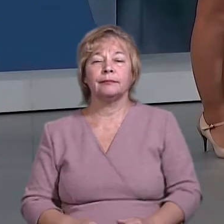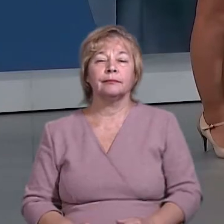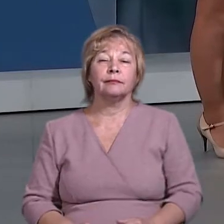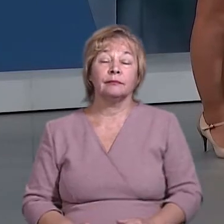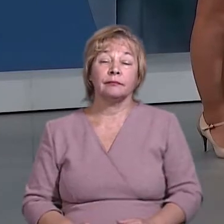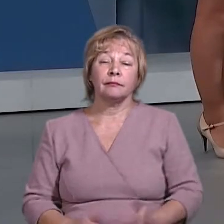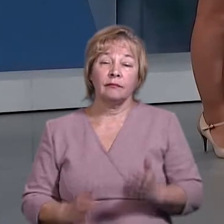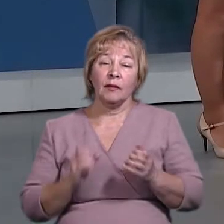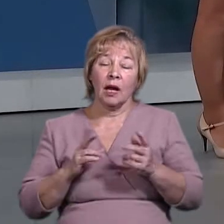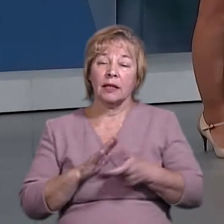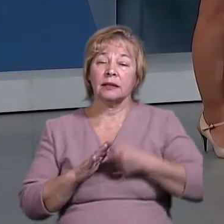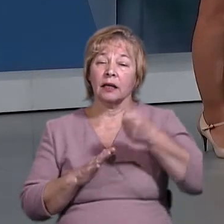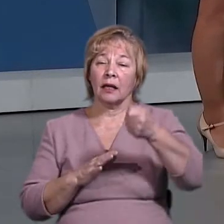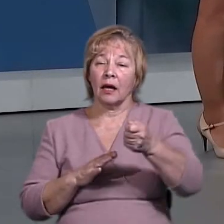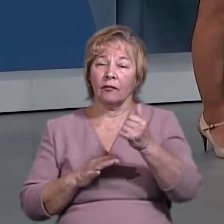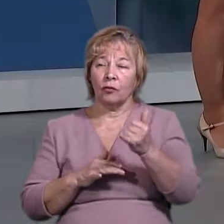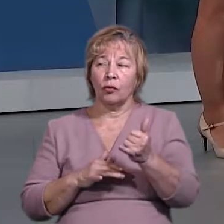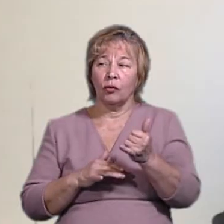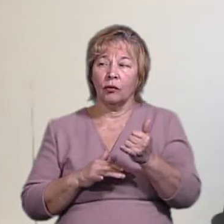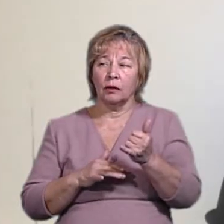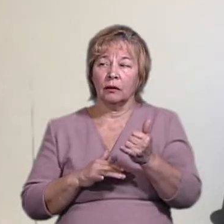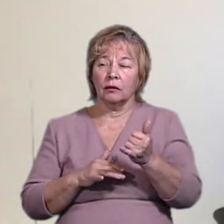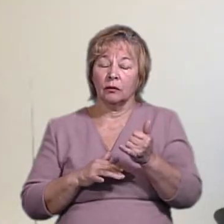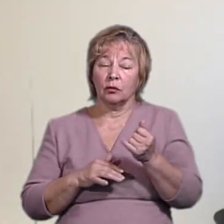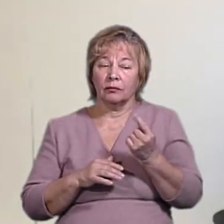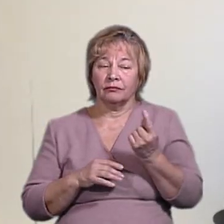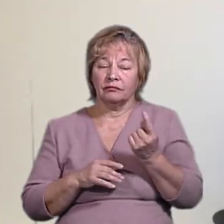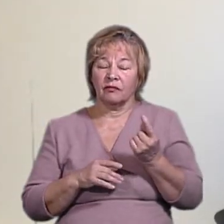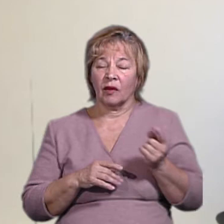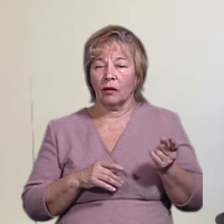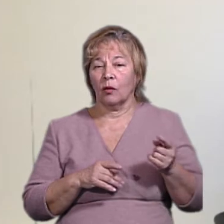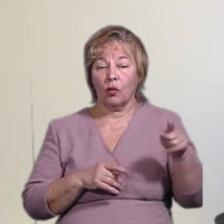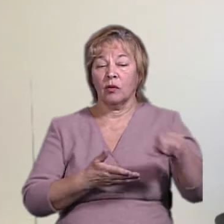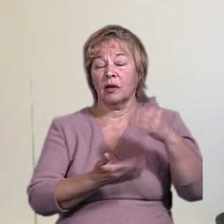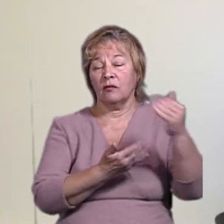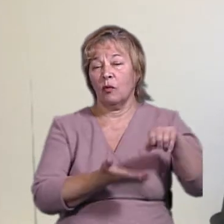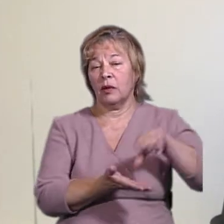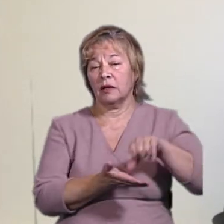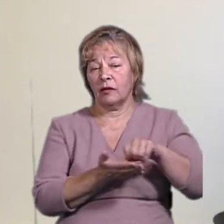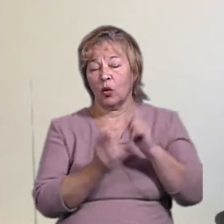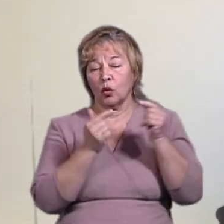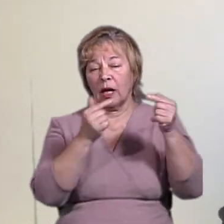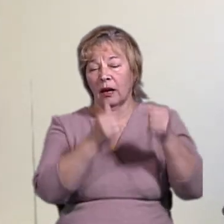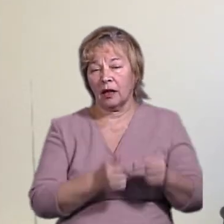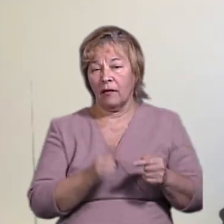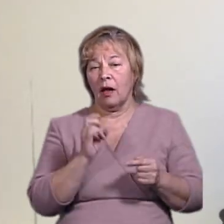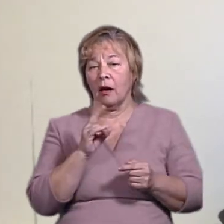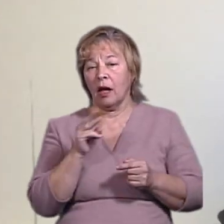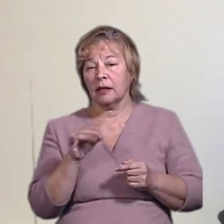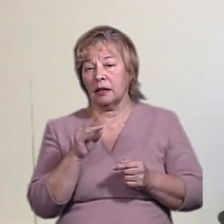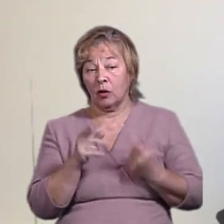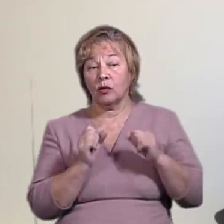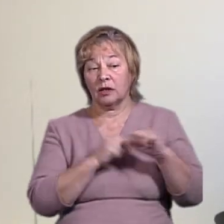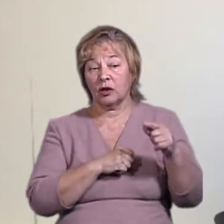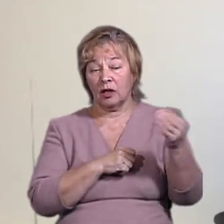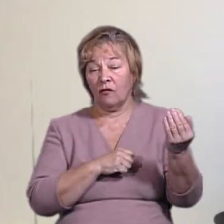Як заяву заангажованої особи, тому що він є представник конкретного кандидата. Відповідно, він захищає його